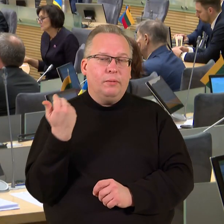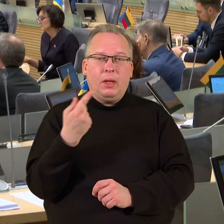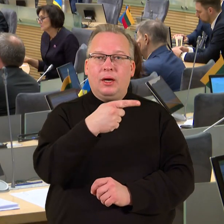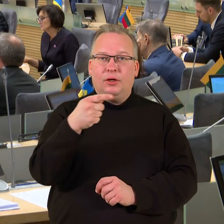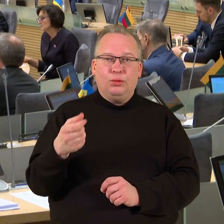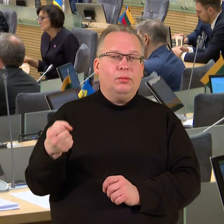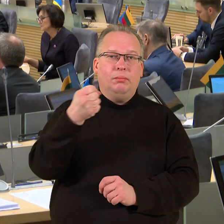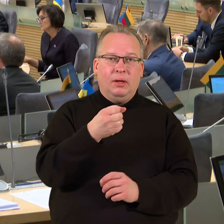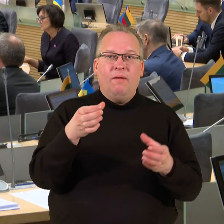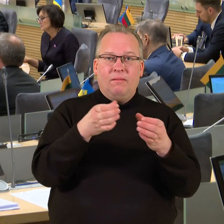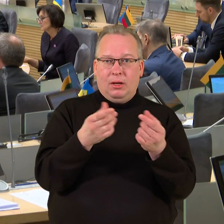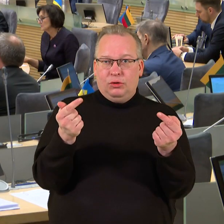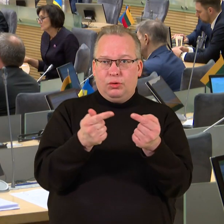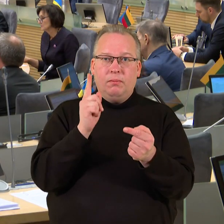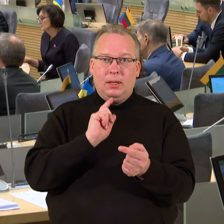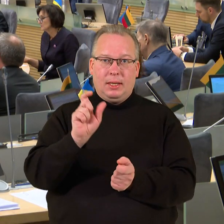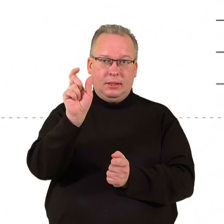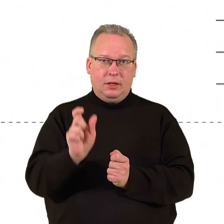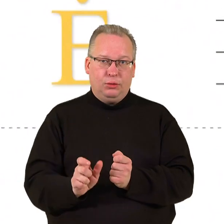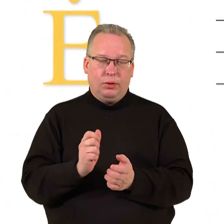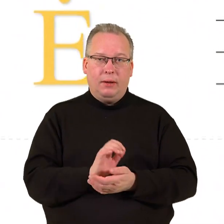kitų kandidatų, frakcijoje pritarėjo kandidatūrai.